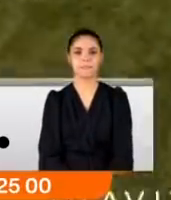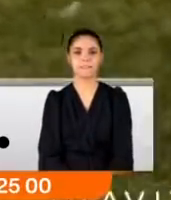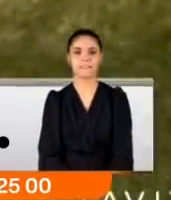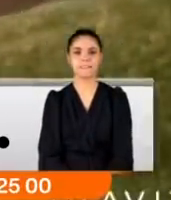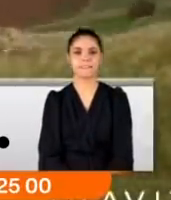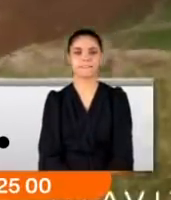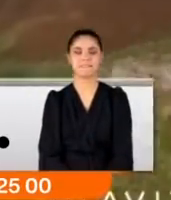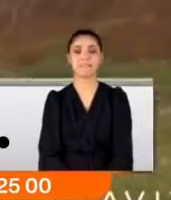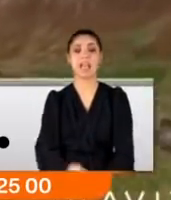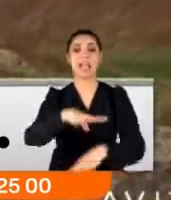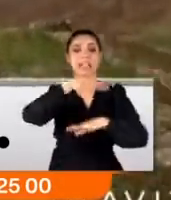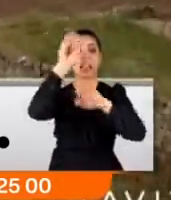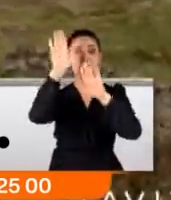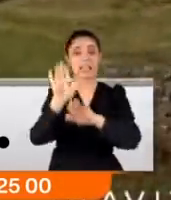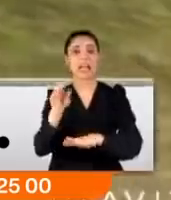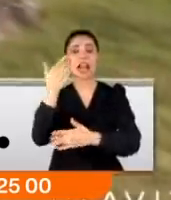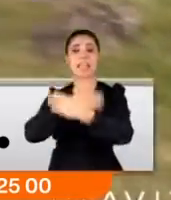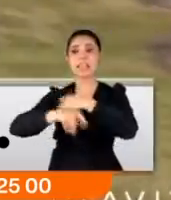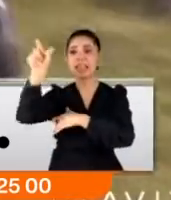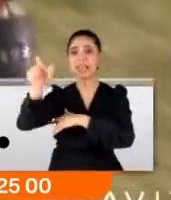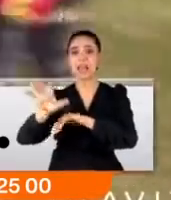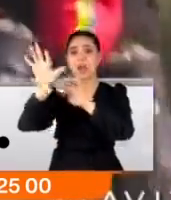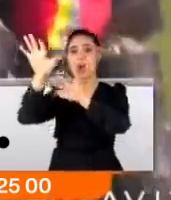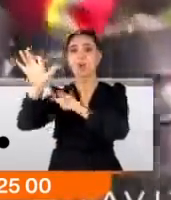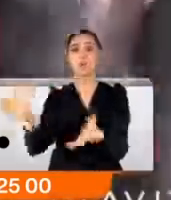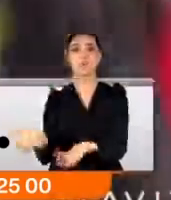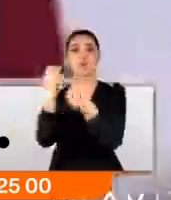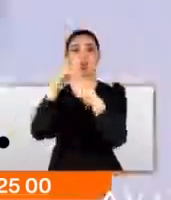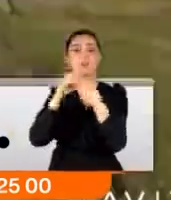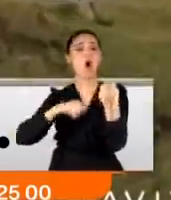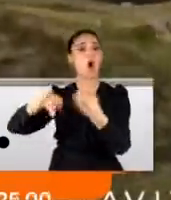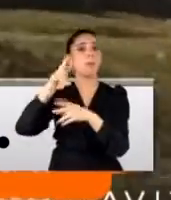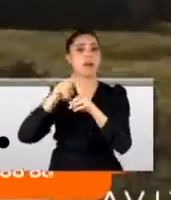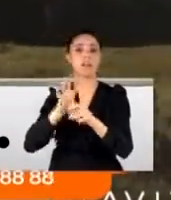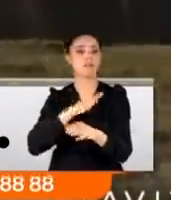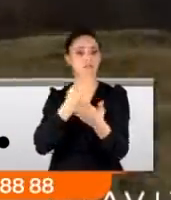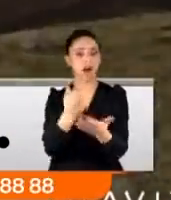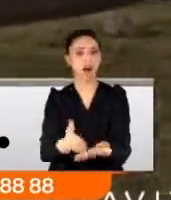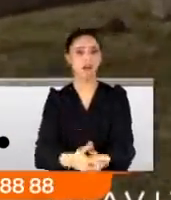Hatta dağda mahsur kalan bir yaralıyı kurtarmak için operasyona katılırken görmüştük.